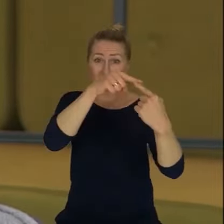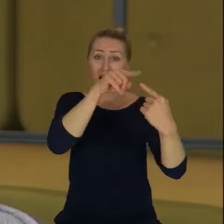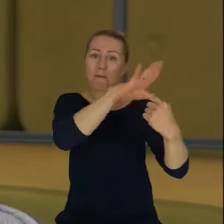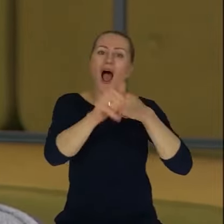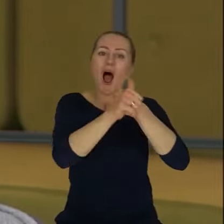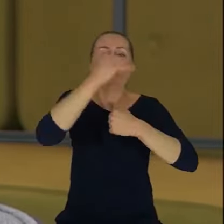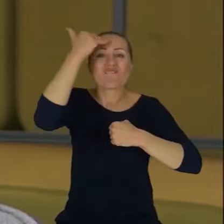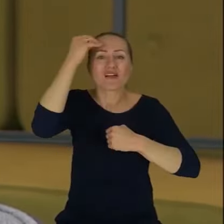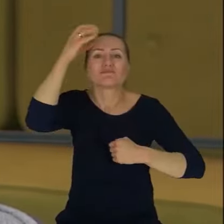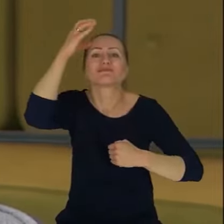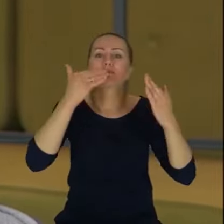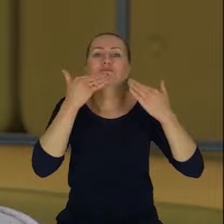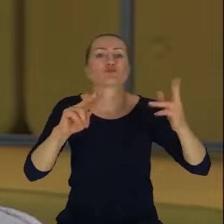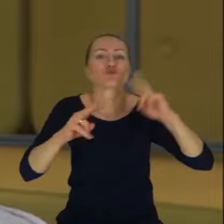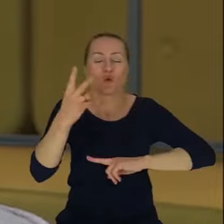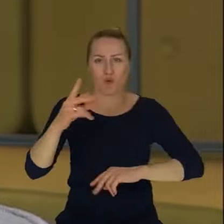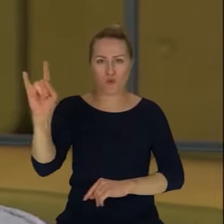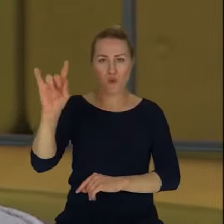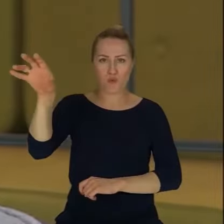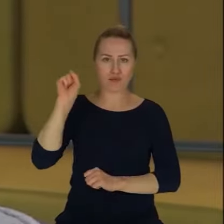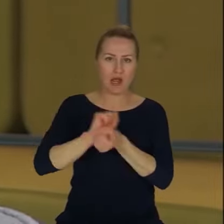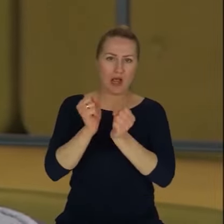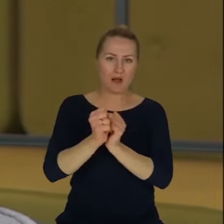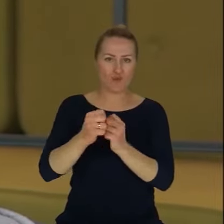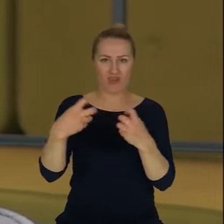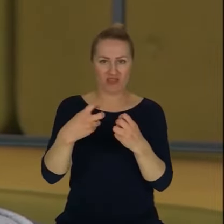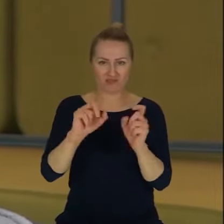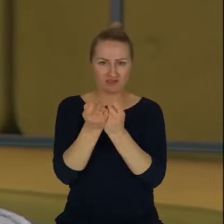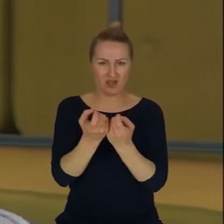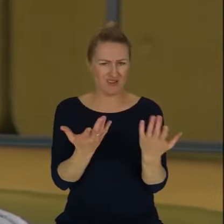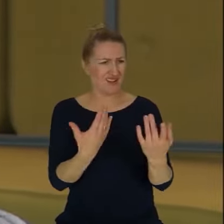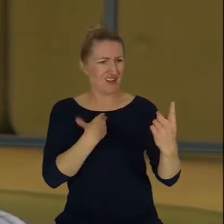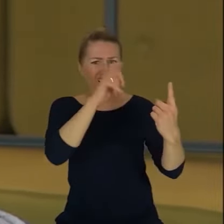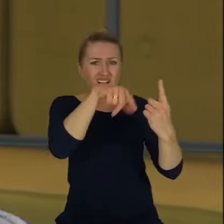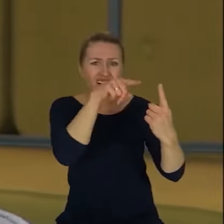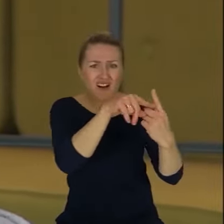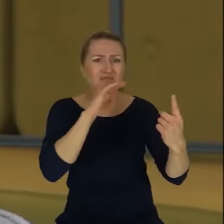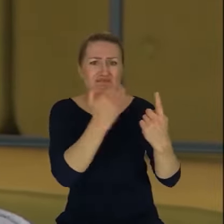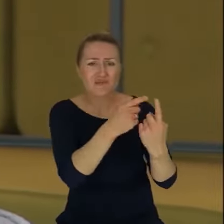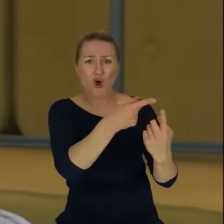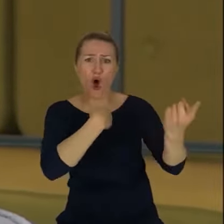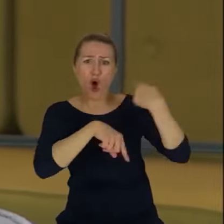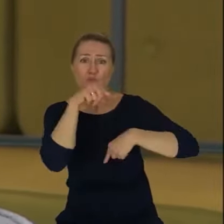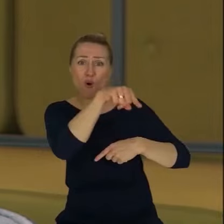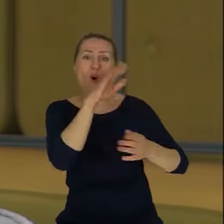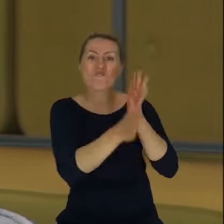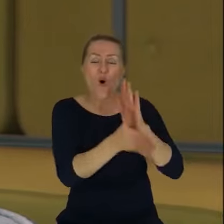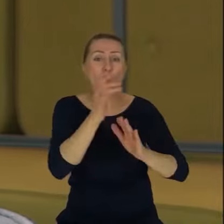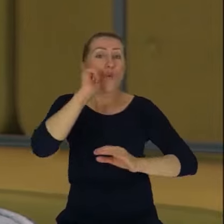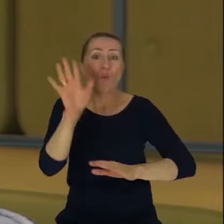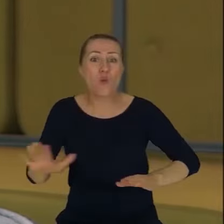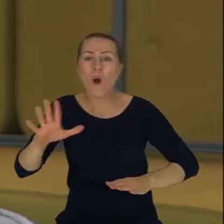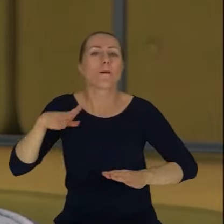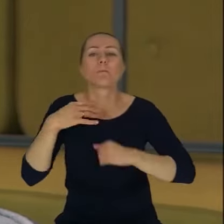no po prostu z internetu, bo jak ja mogę rozmawiać z osobą, która twierdzi, że wojna w Ukrainie zostawała wywołana dlatego, że Amerykanie tam